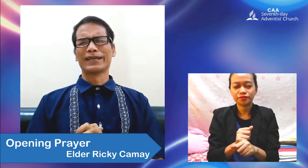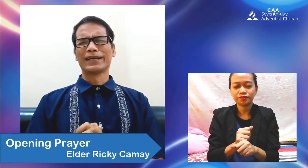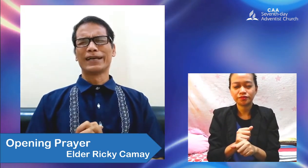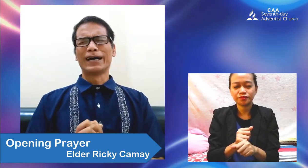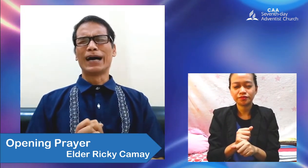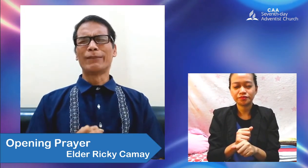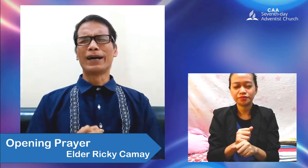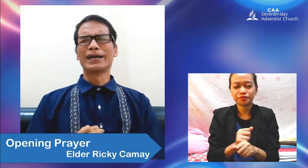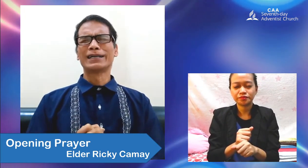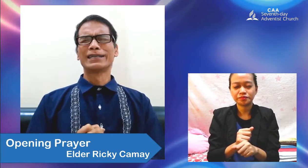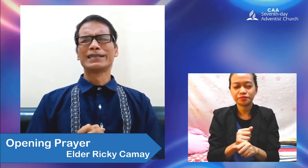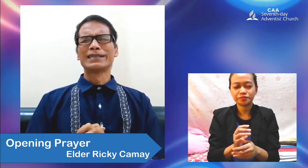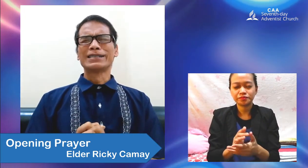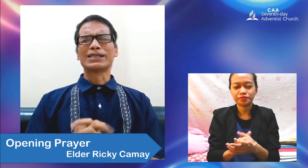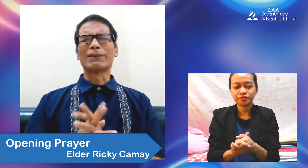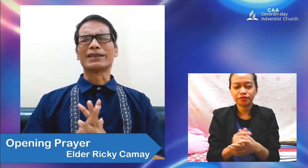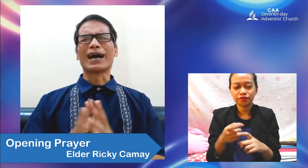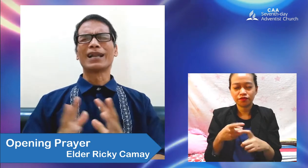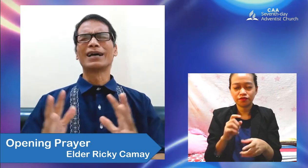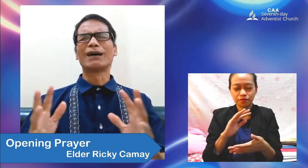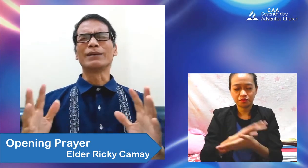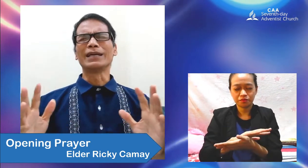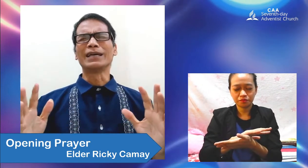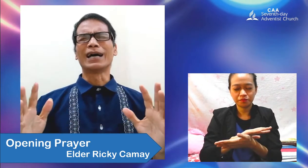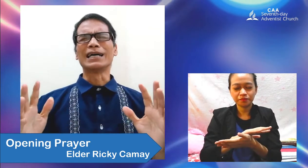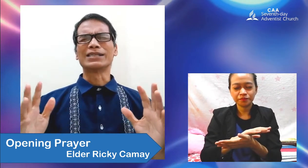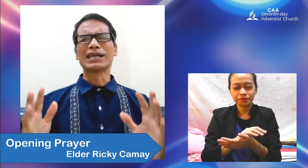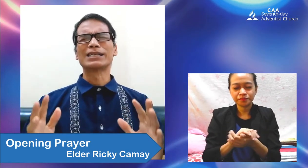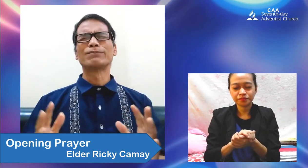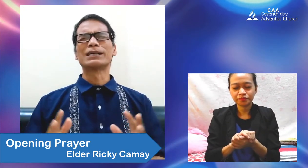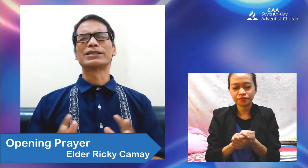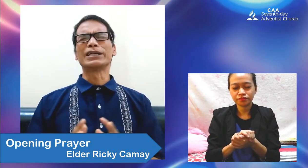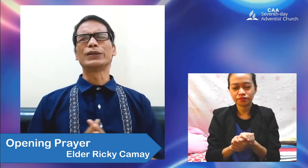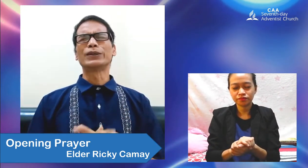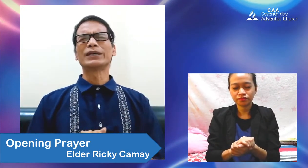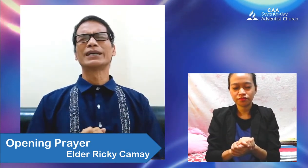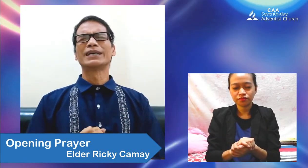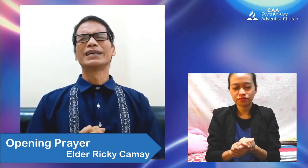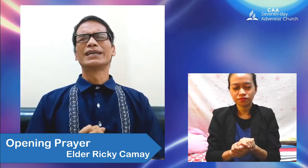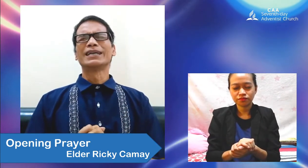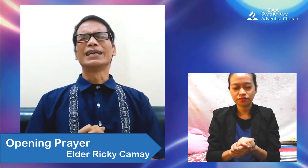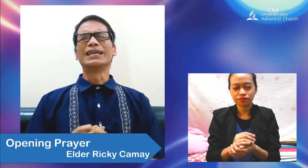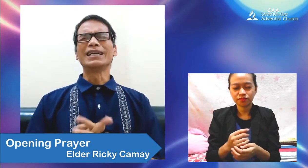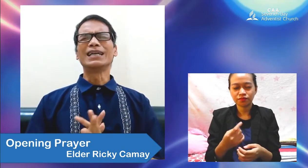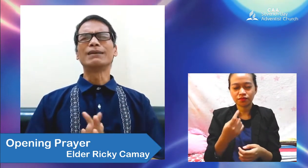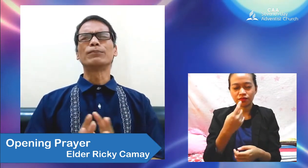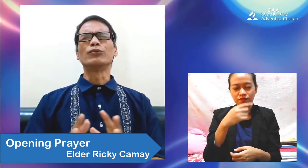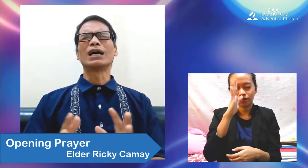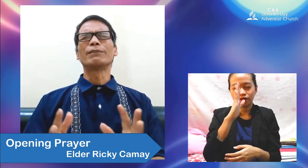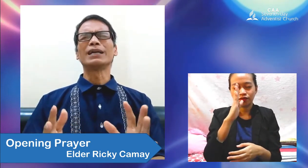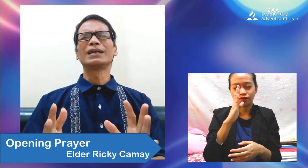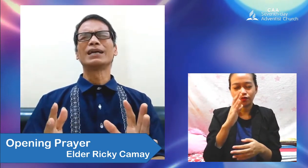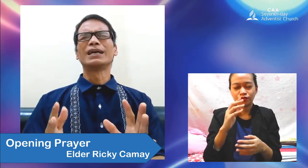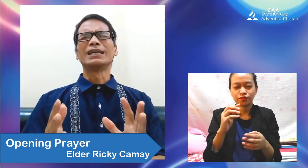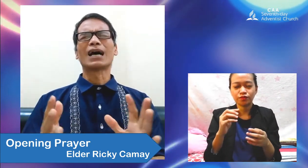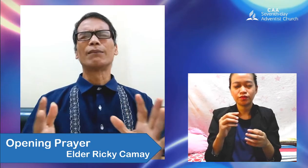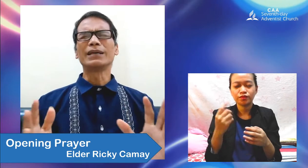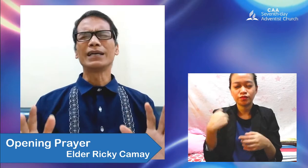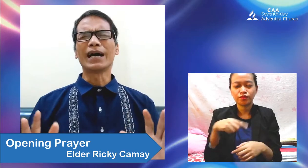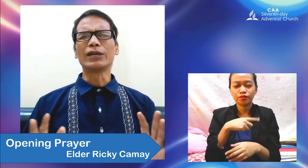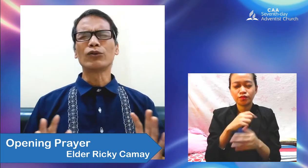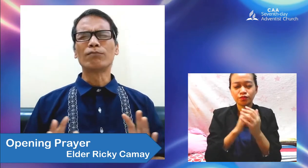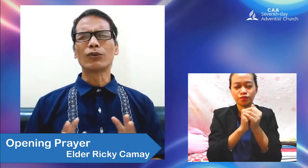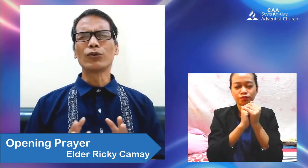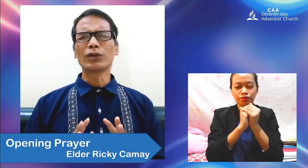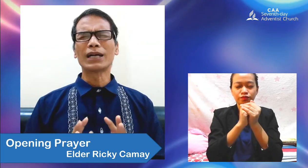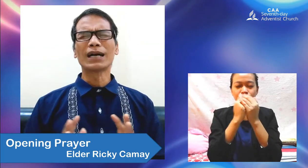Ama, samantalang kami ay sasamba sa inyo, hinihiling po namin na